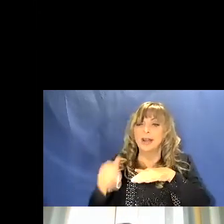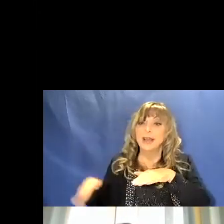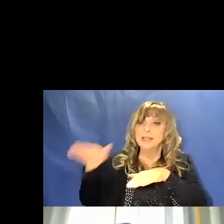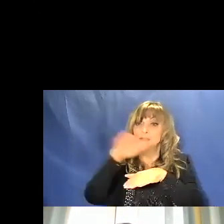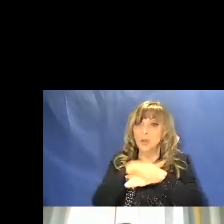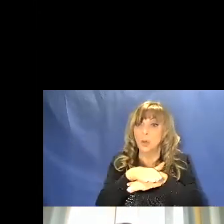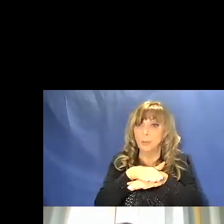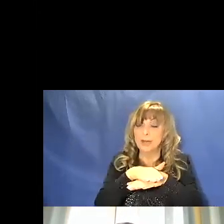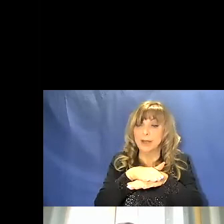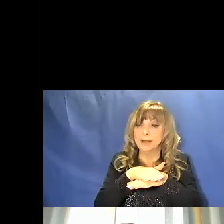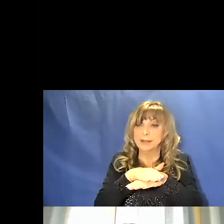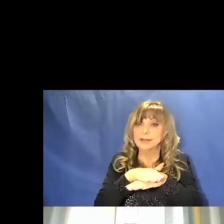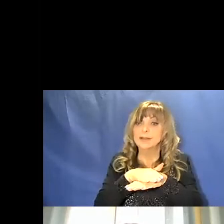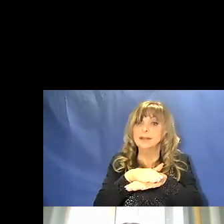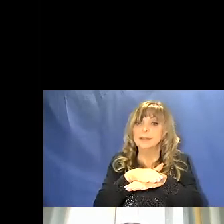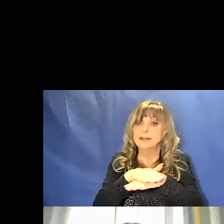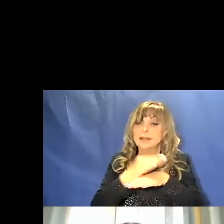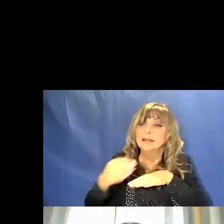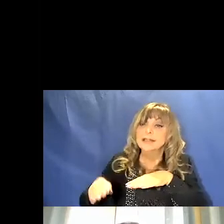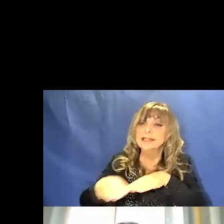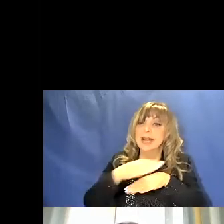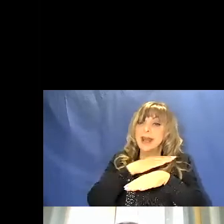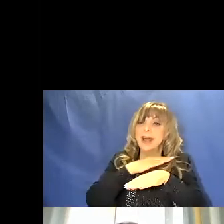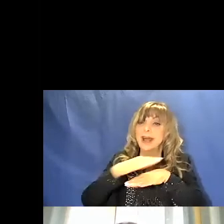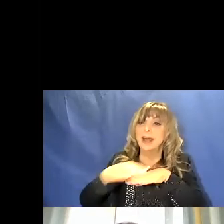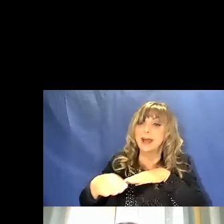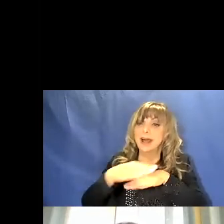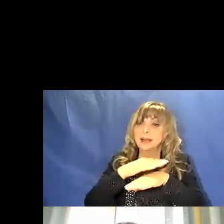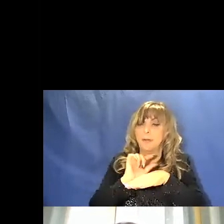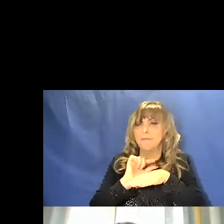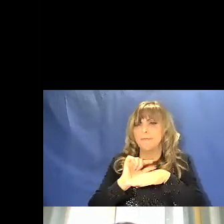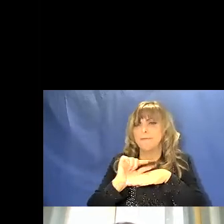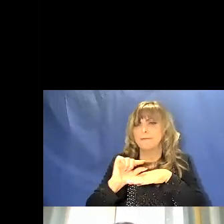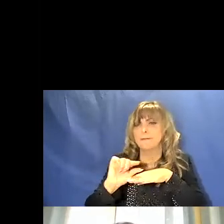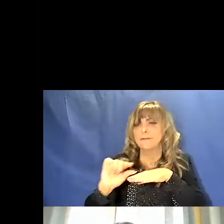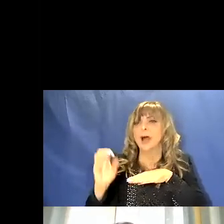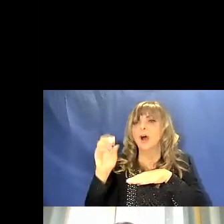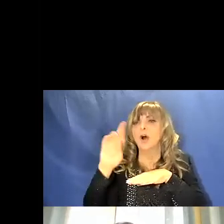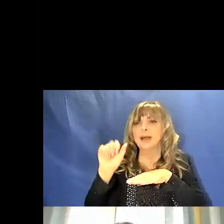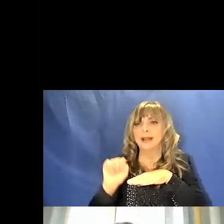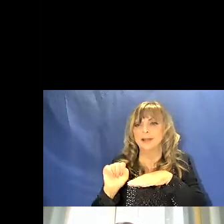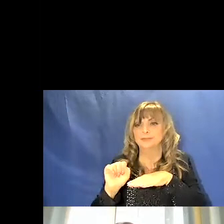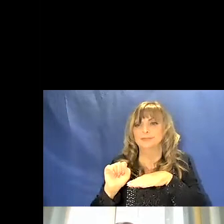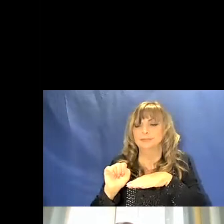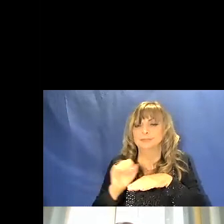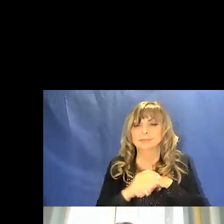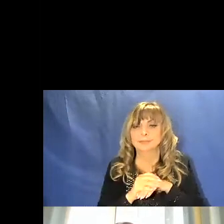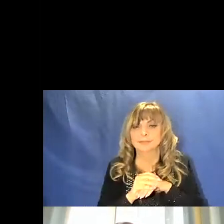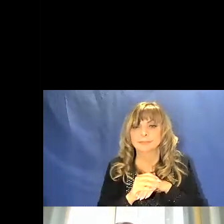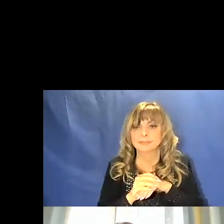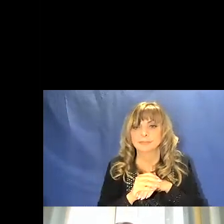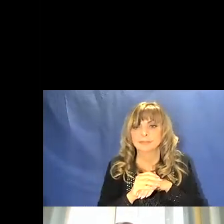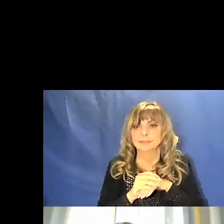veniva deposto uno strato più o meno spesso di questa ocra io penso che